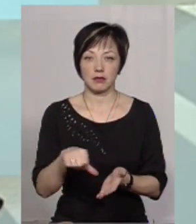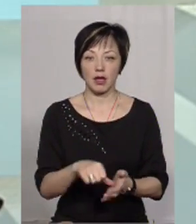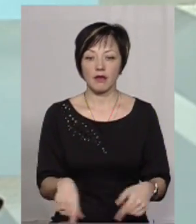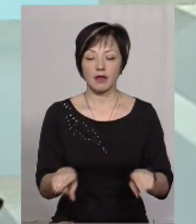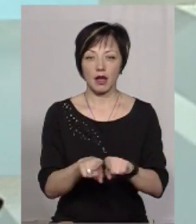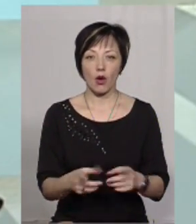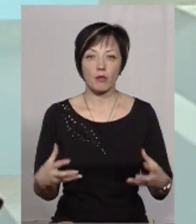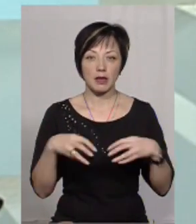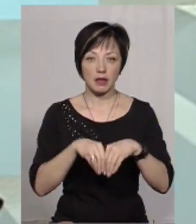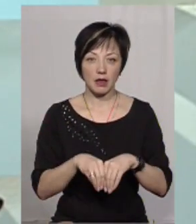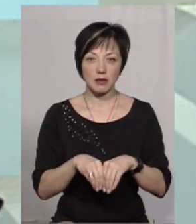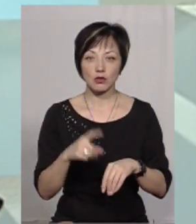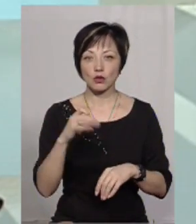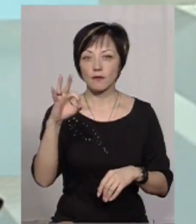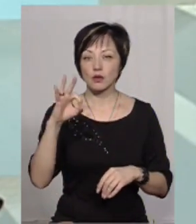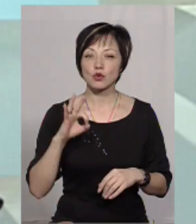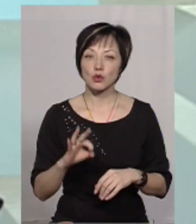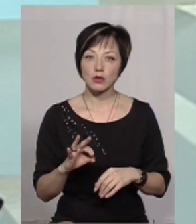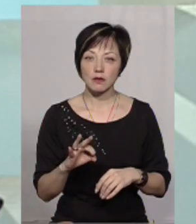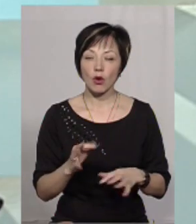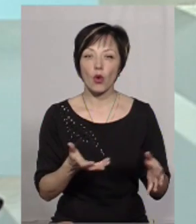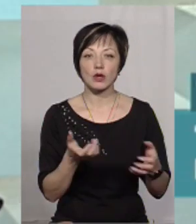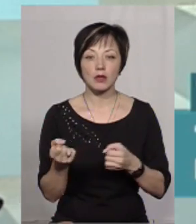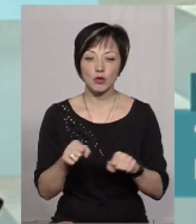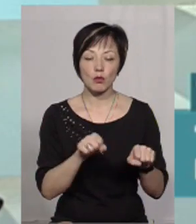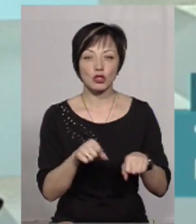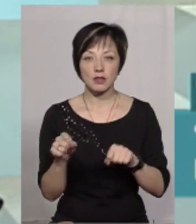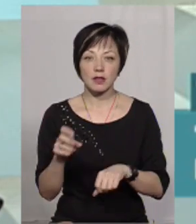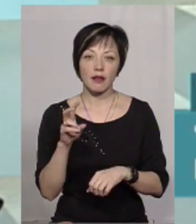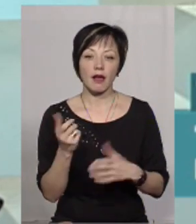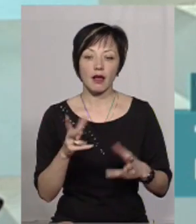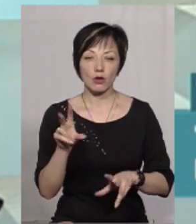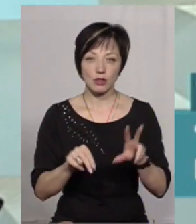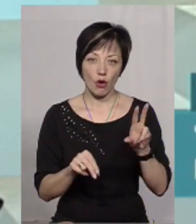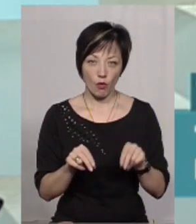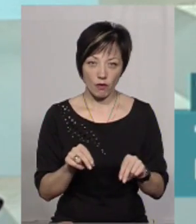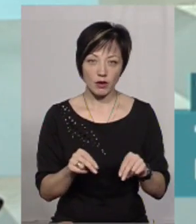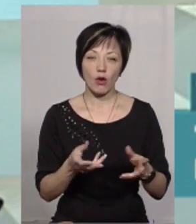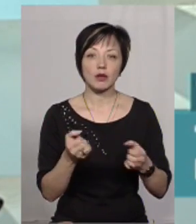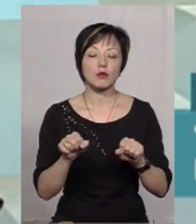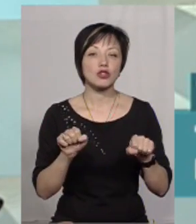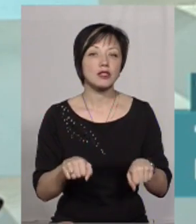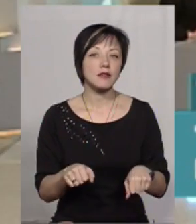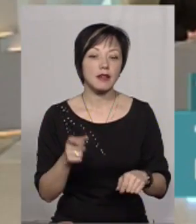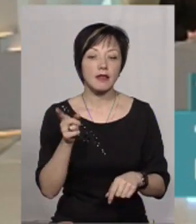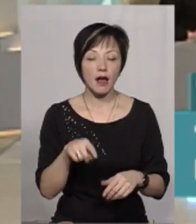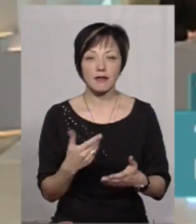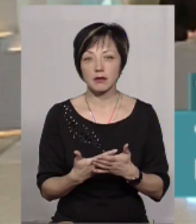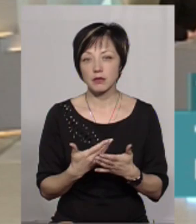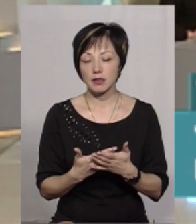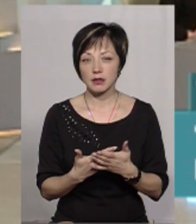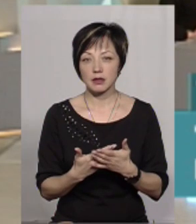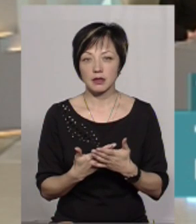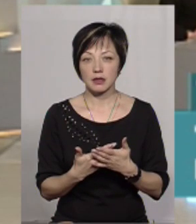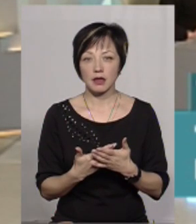у таких от об'єднаннях, вони 100% отримують ті можливості, на які вони розраховують. Вони отримують можливості, навіть якщо їх, наприклад,